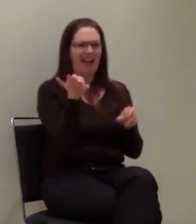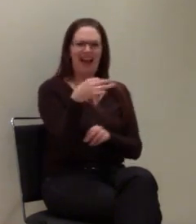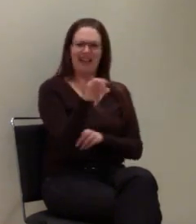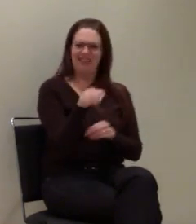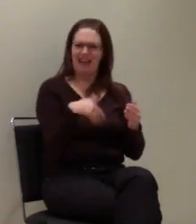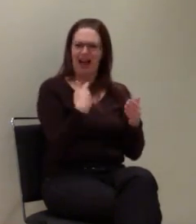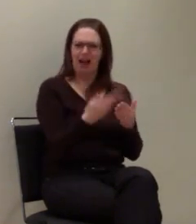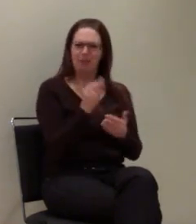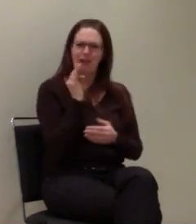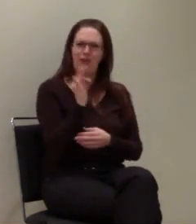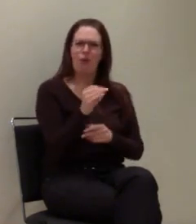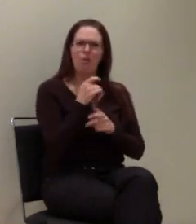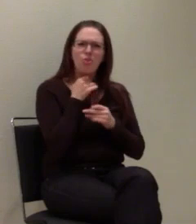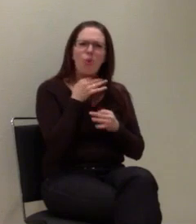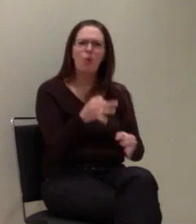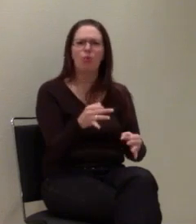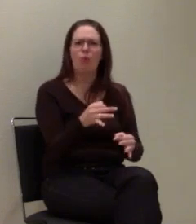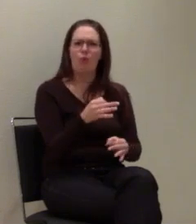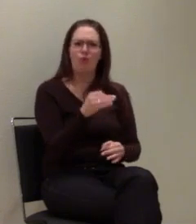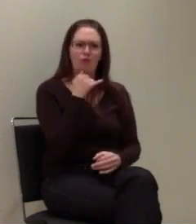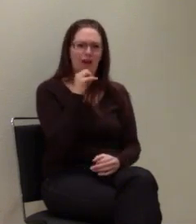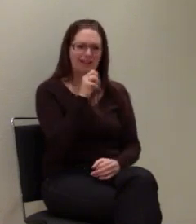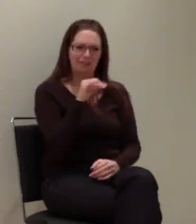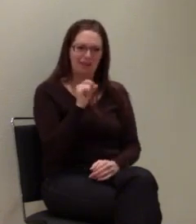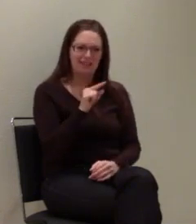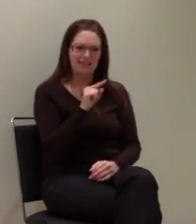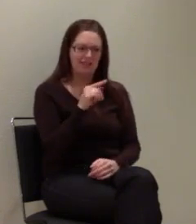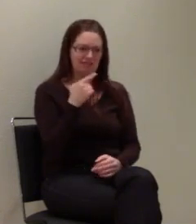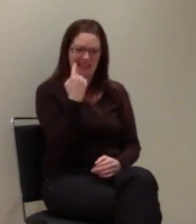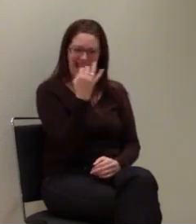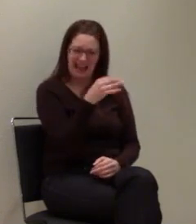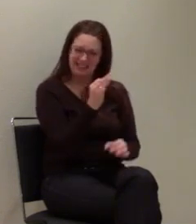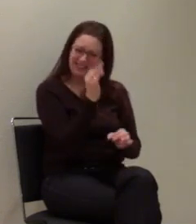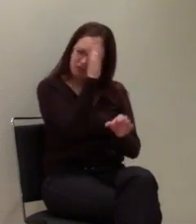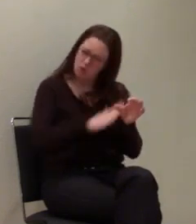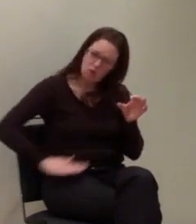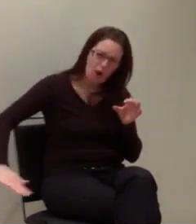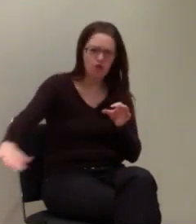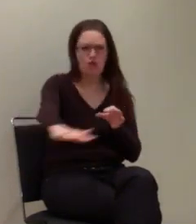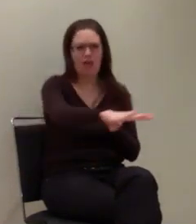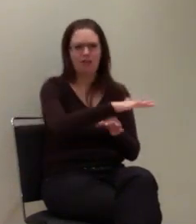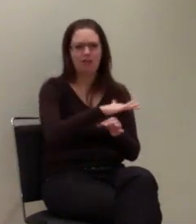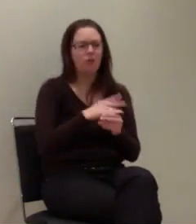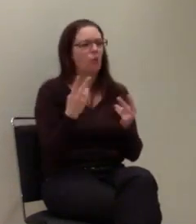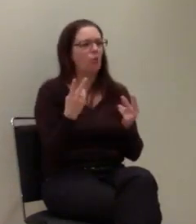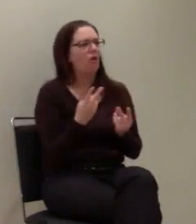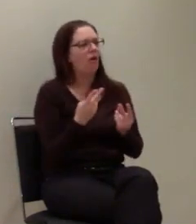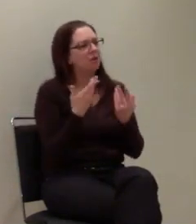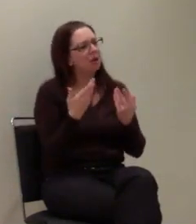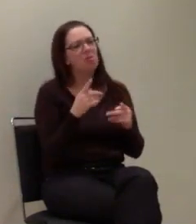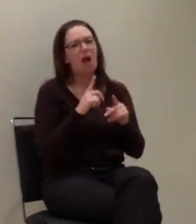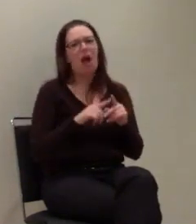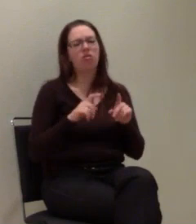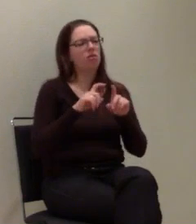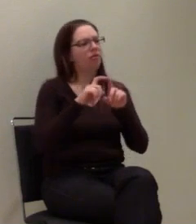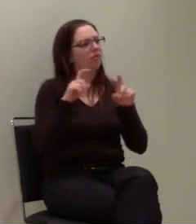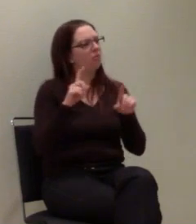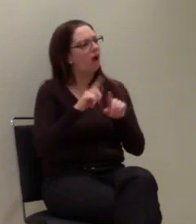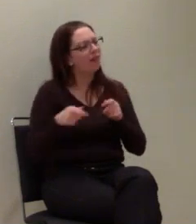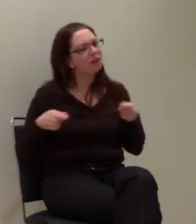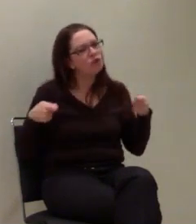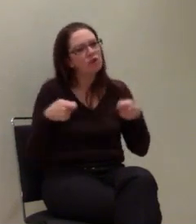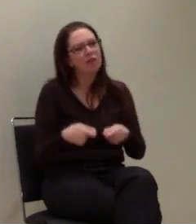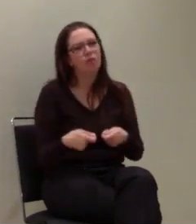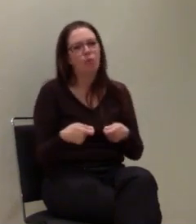Notruf-SMS in Deutschland oder gibt es dann auch noch andere Stiftungen